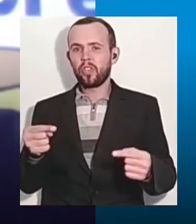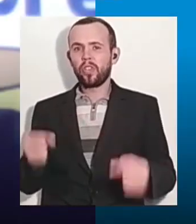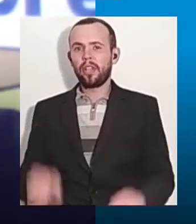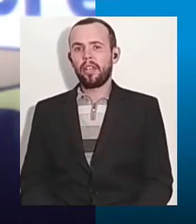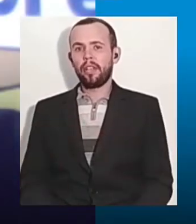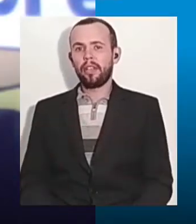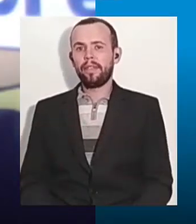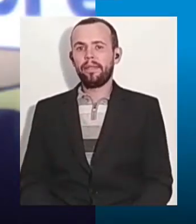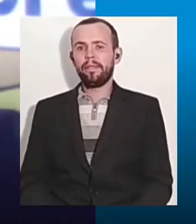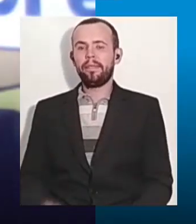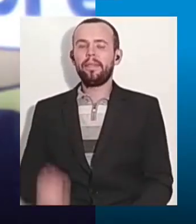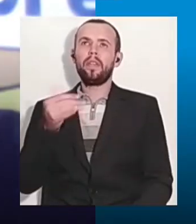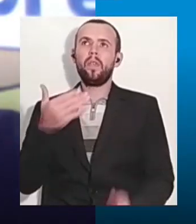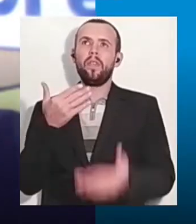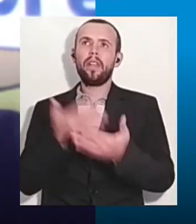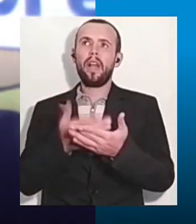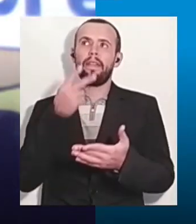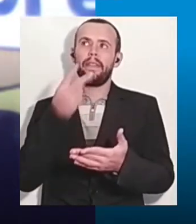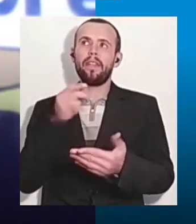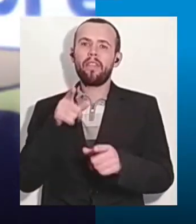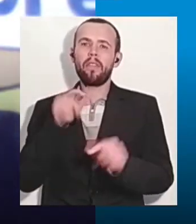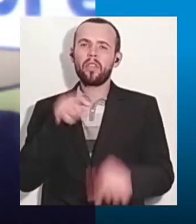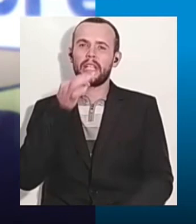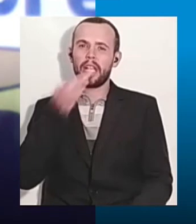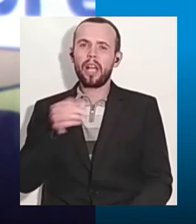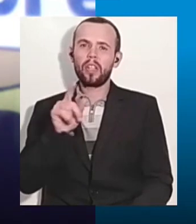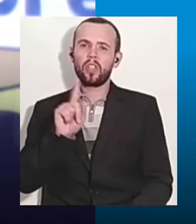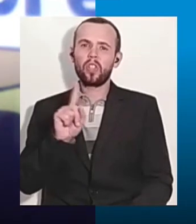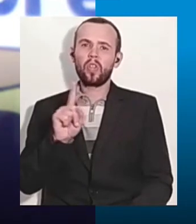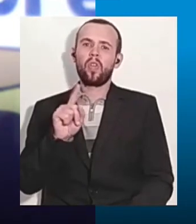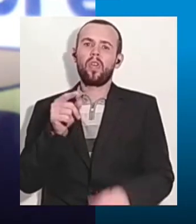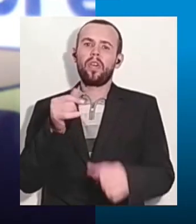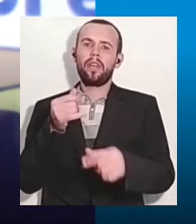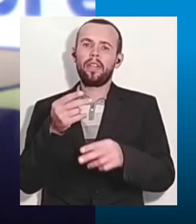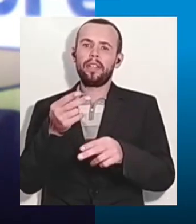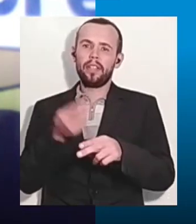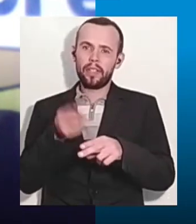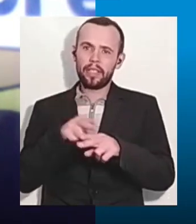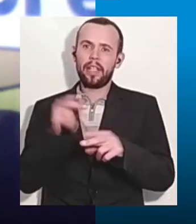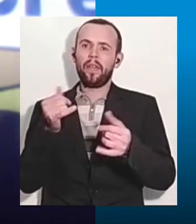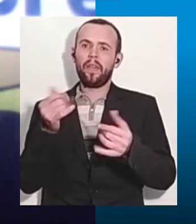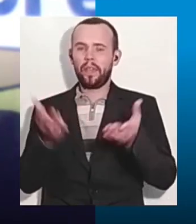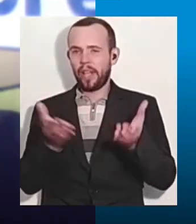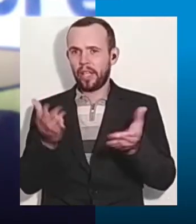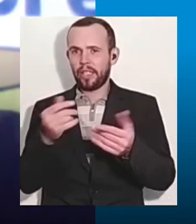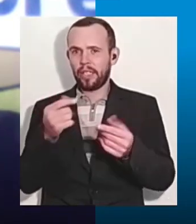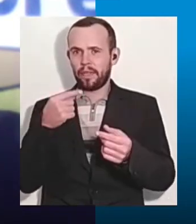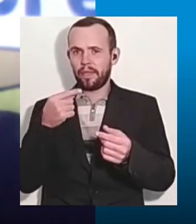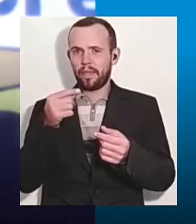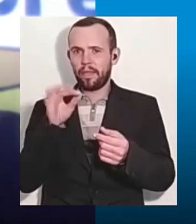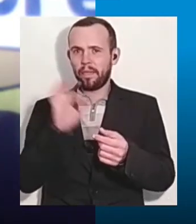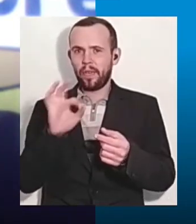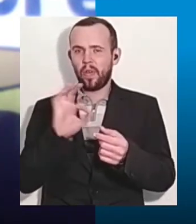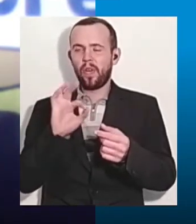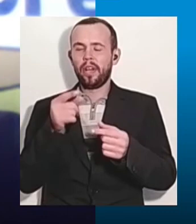У мене є спілкування майже з усіма установами виконання покарань. Я, звісно, знаю, де є симптоми